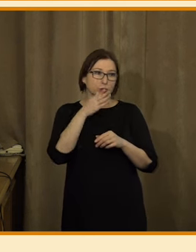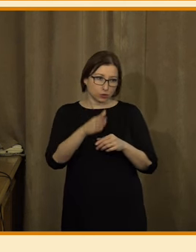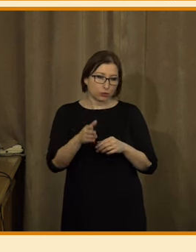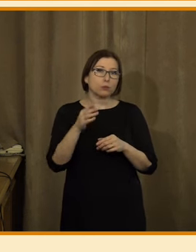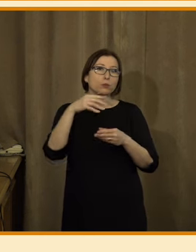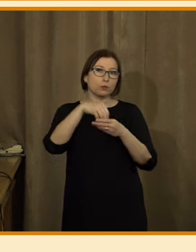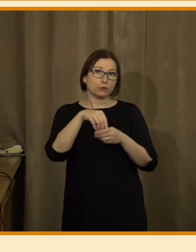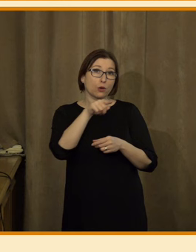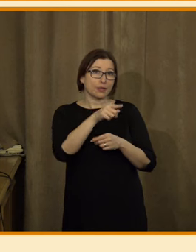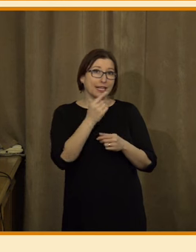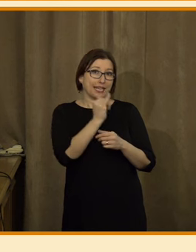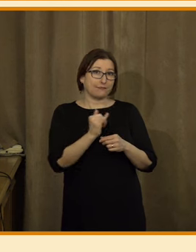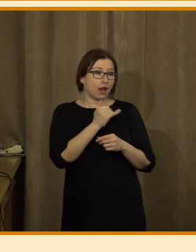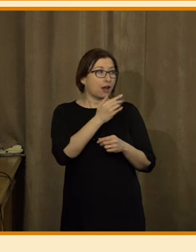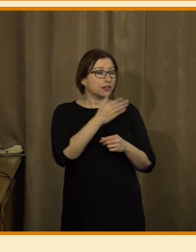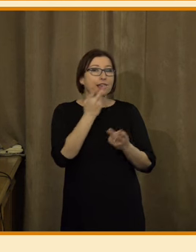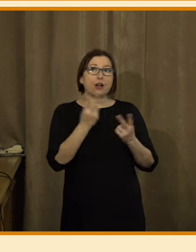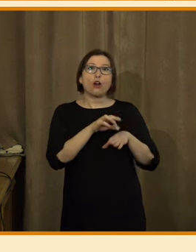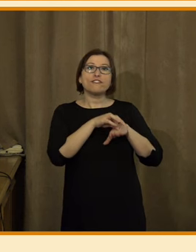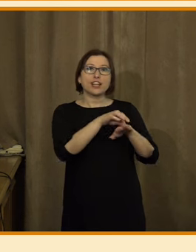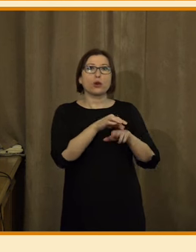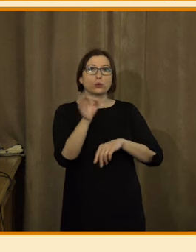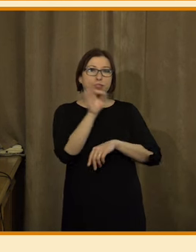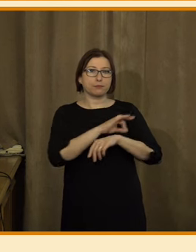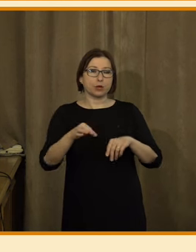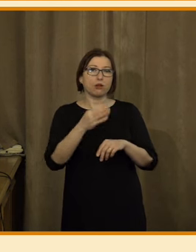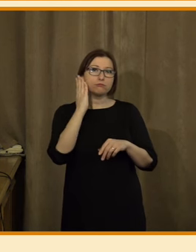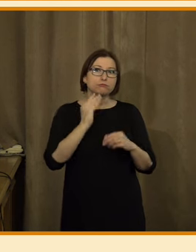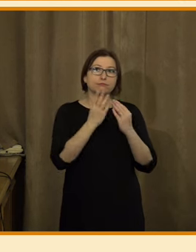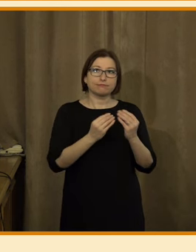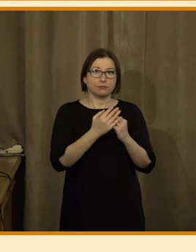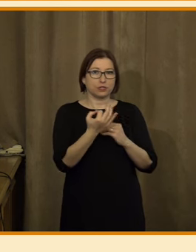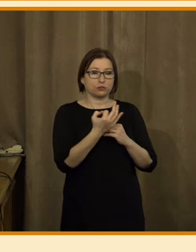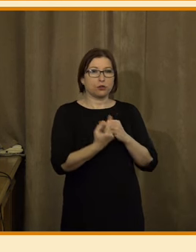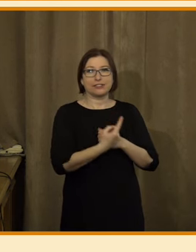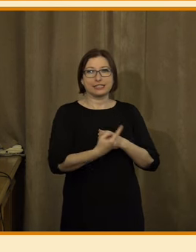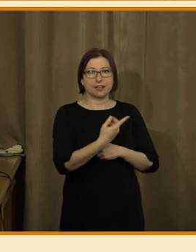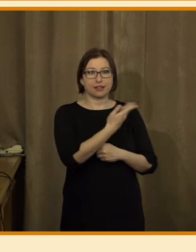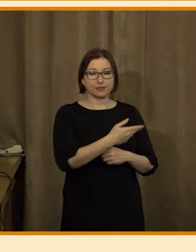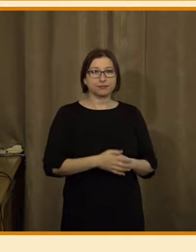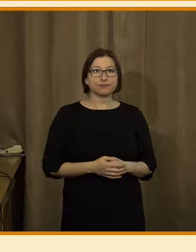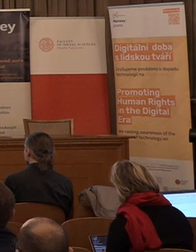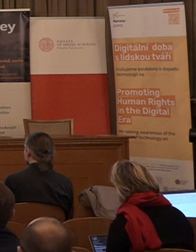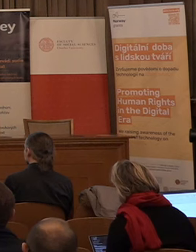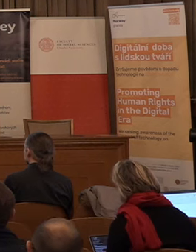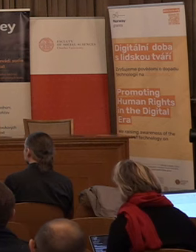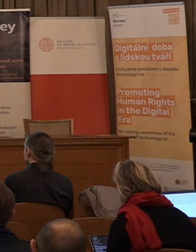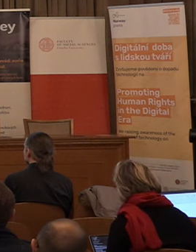poprosil Ivana, jako vedoucího projektu za median, aby vás seznámil s těmi výsledky. Ano, děkuji.